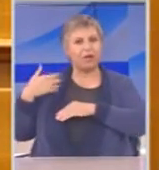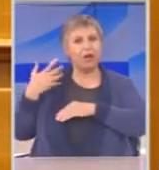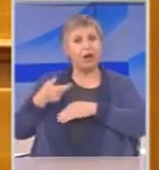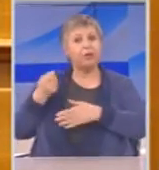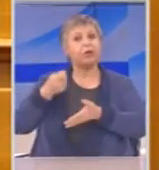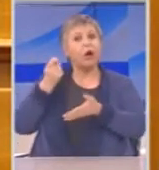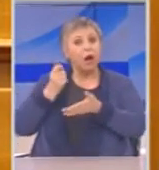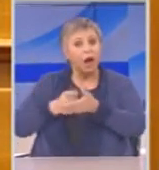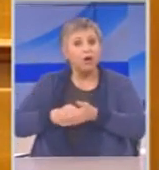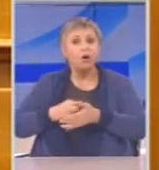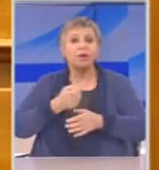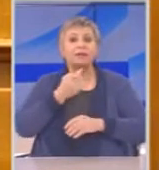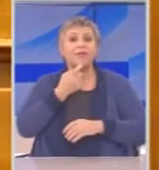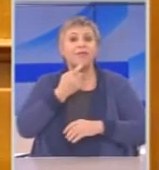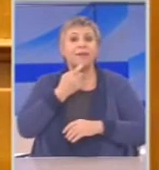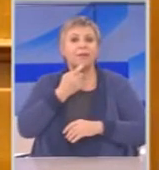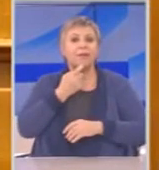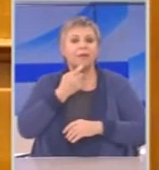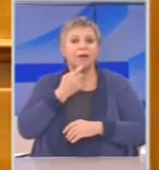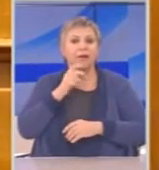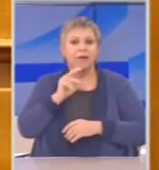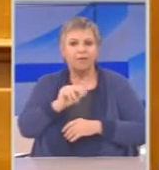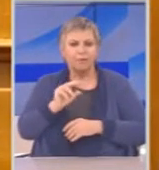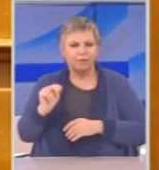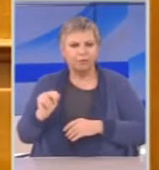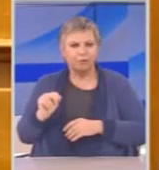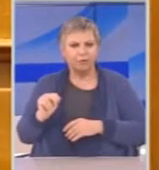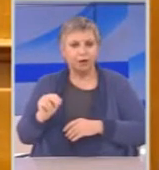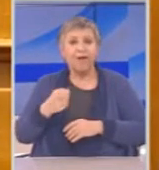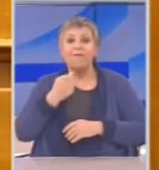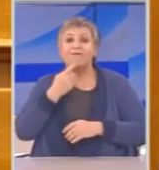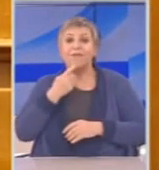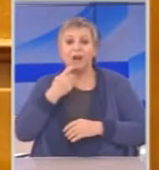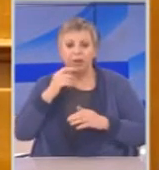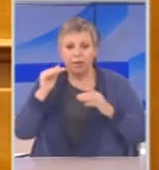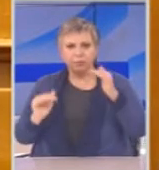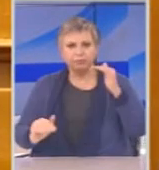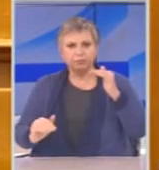ευχαριστώ μου ρημάδι άρα